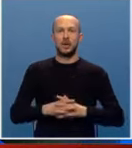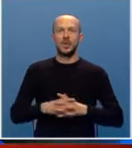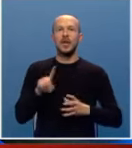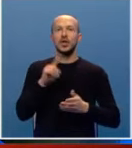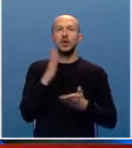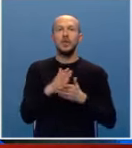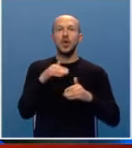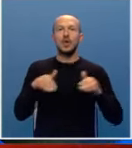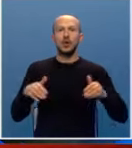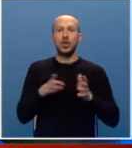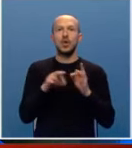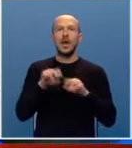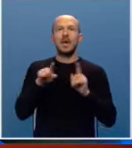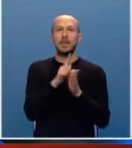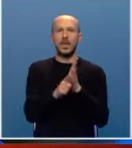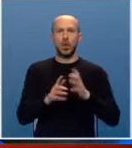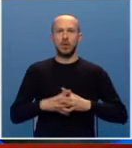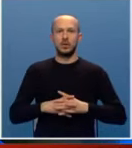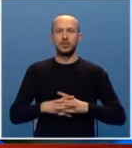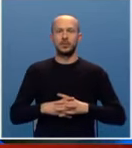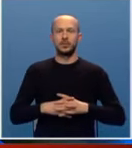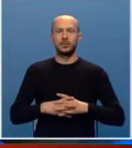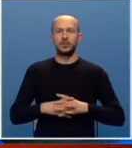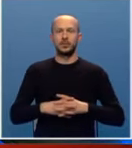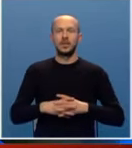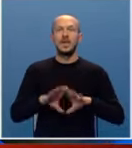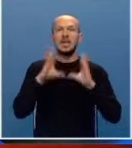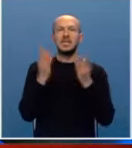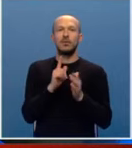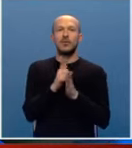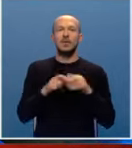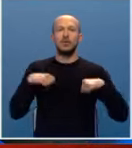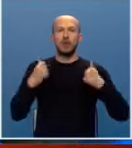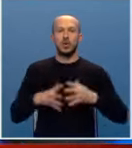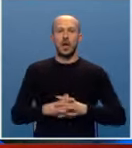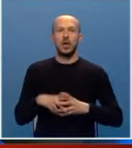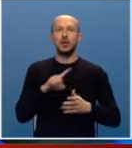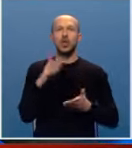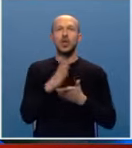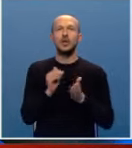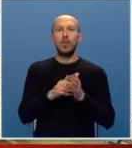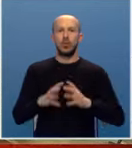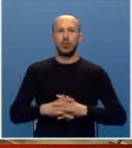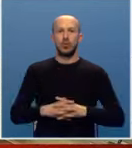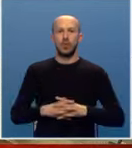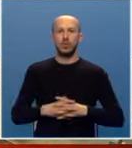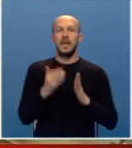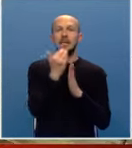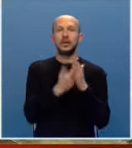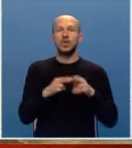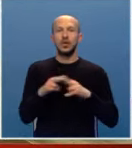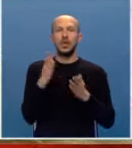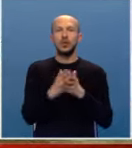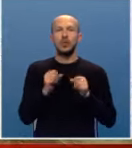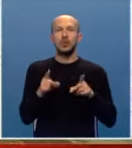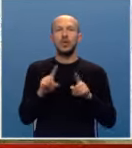neće biti ograničeno na neki period, nego naravno svo vrijeme života, dok je to neohodno. Zakonska rješenja